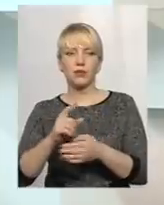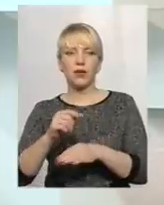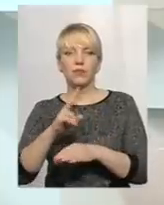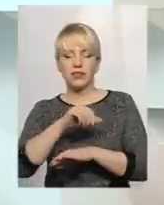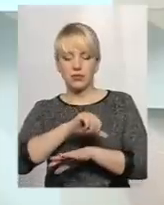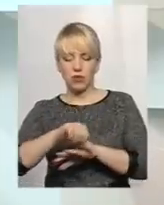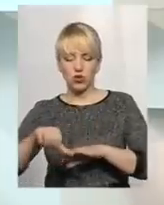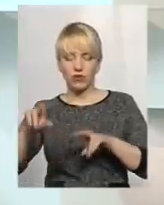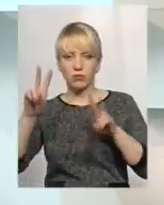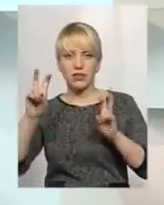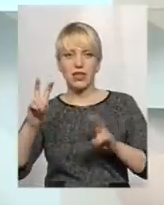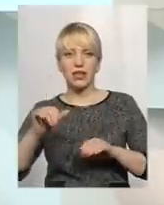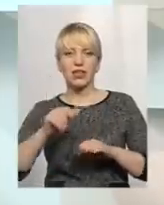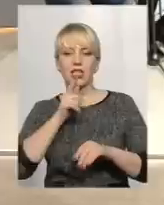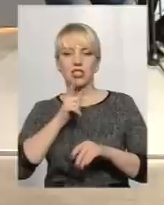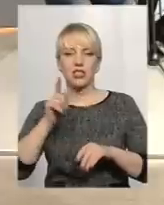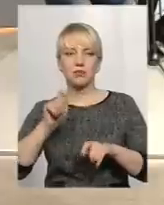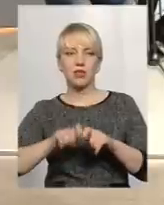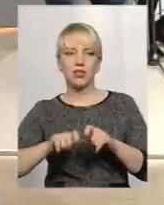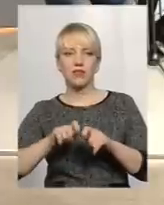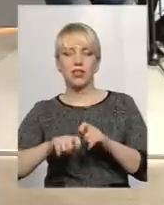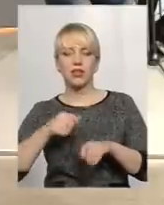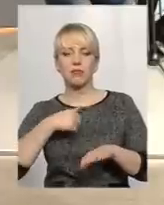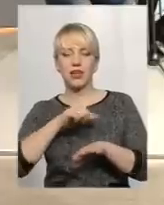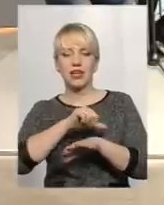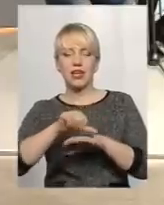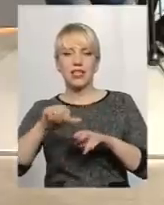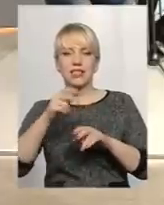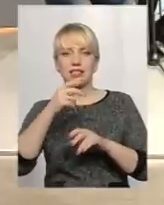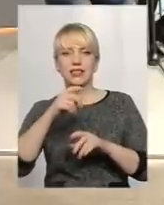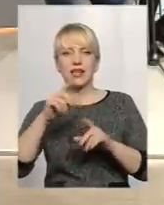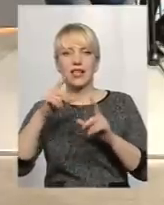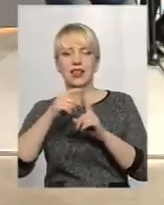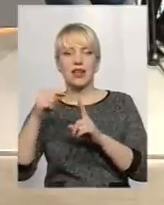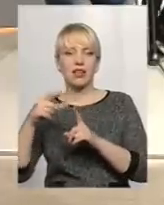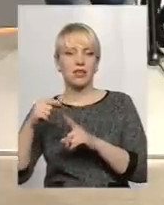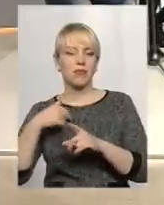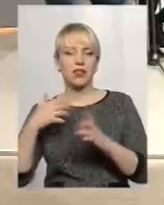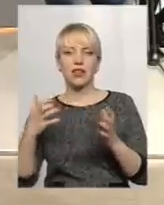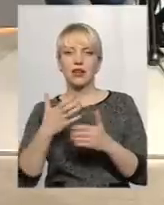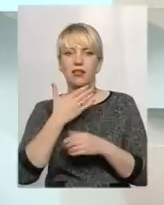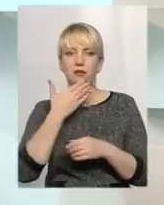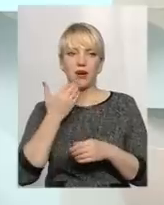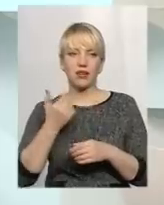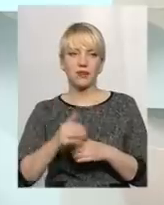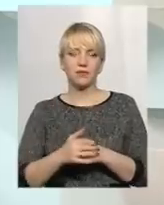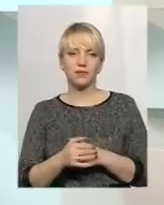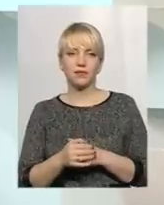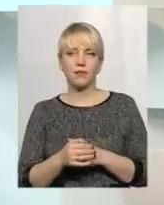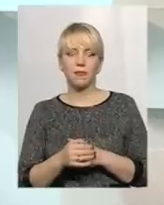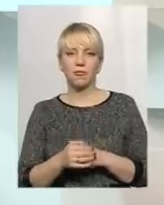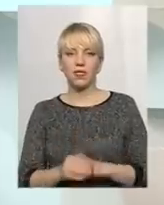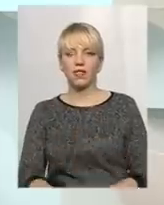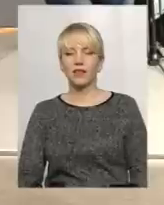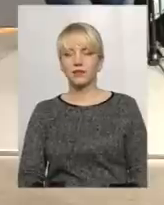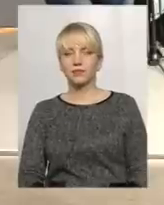знаками. На час перевірки межових знаків ми не знайшли, які мають оберігатися працівниками парку. Відсутній проєкт, отримані реабілуції,